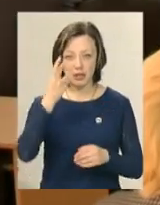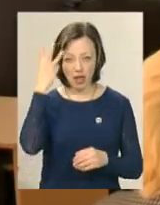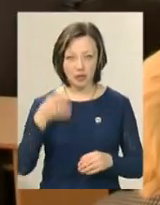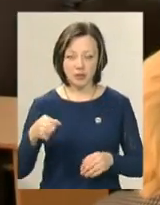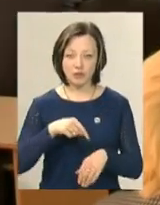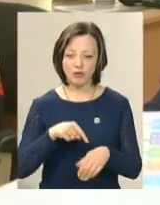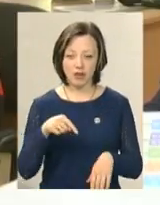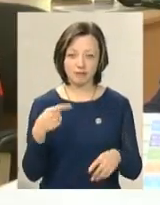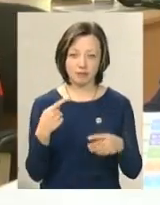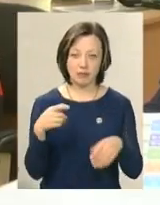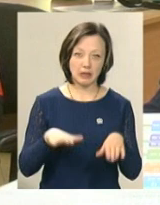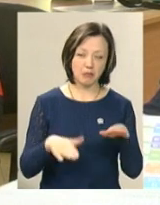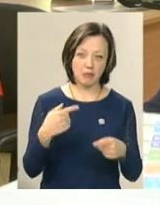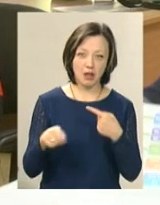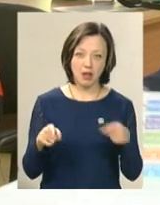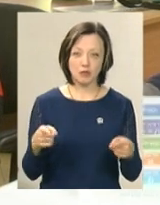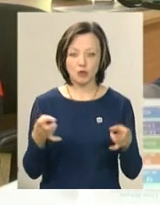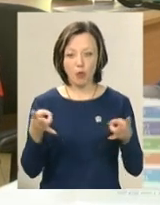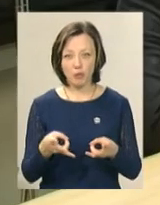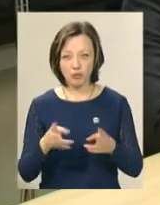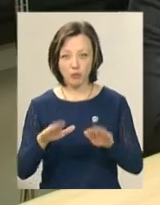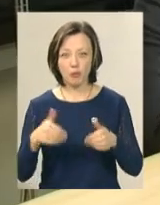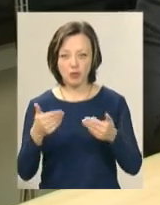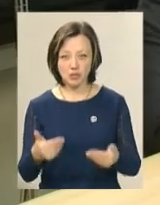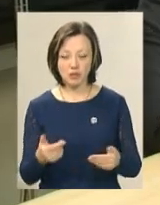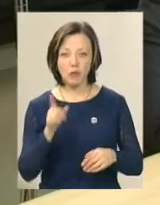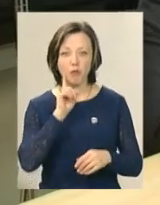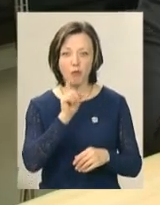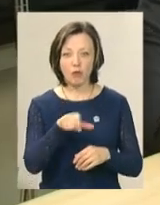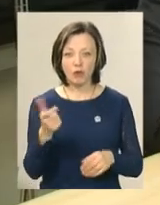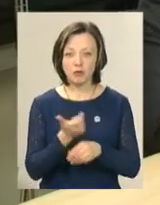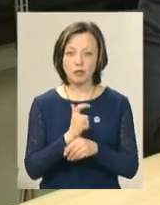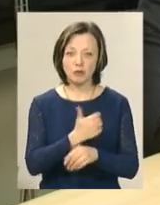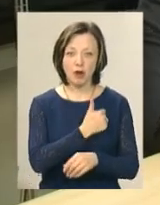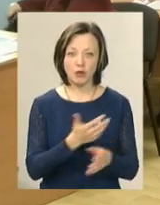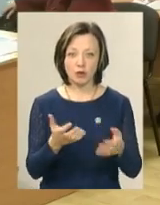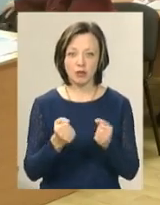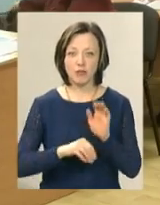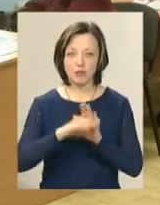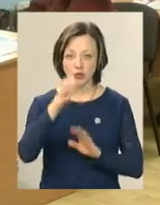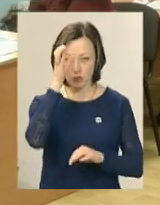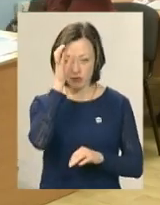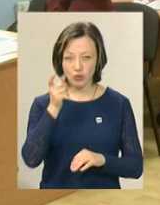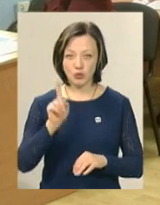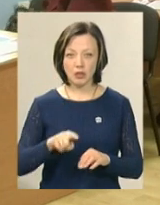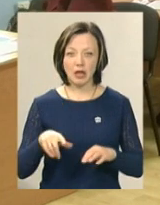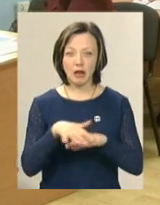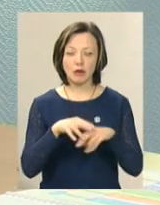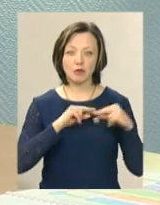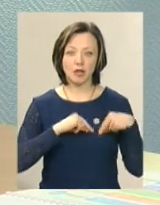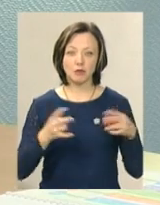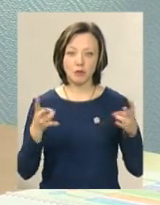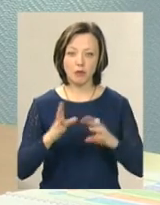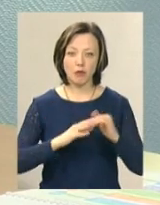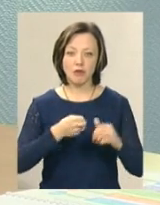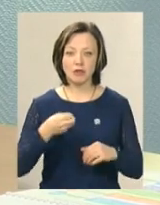відчувається дисбаланс між попитом робочої сили та пропозицією. Адже молодь здебільшого прагне отримати вищу освіту. Тоді як ринок праці потребує